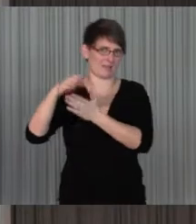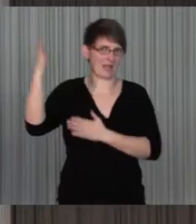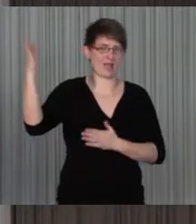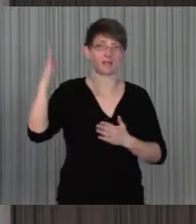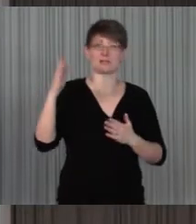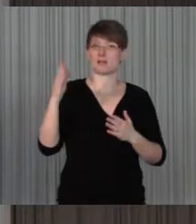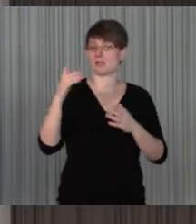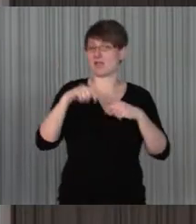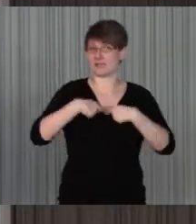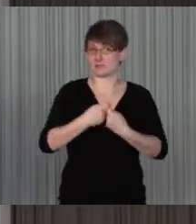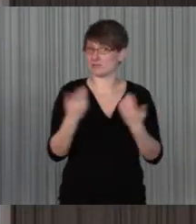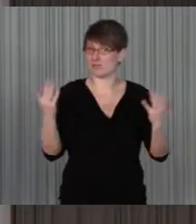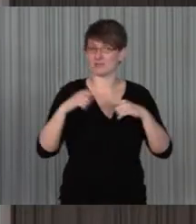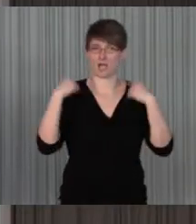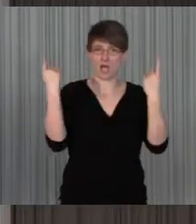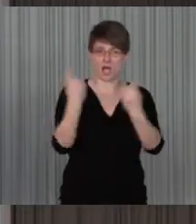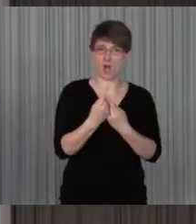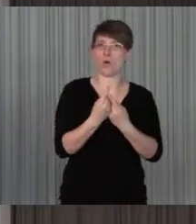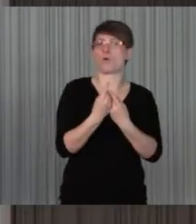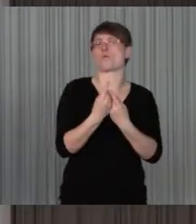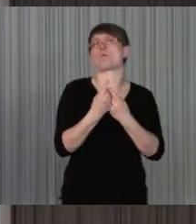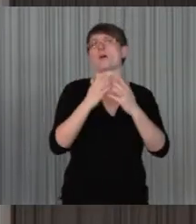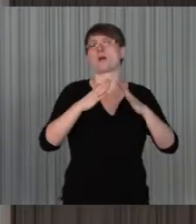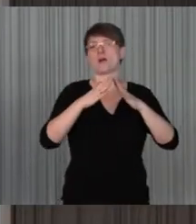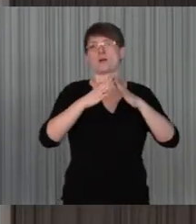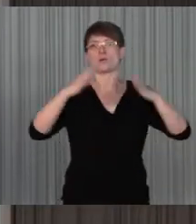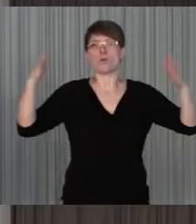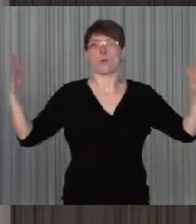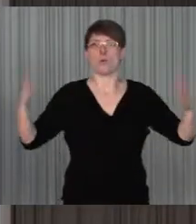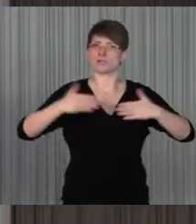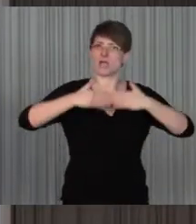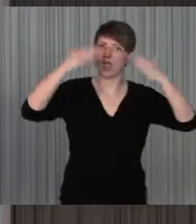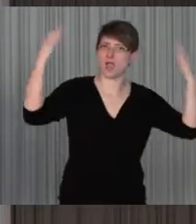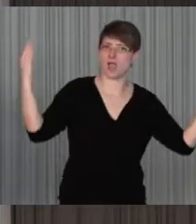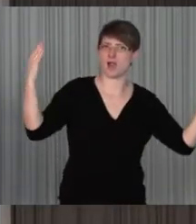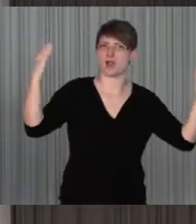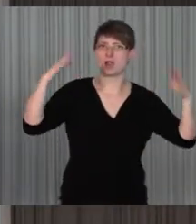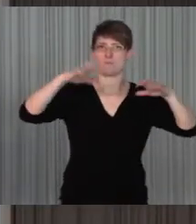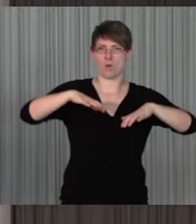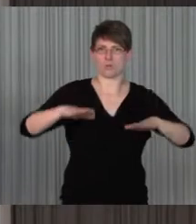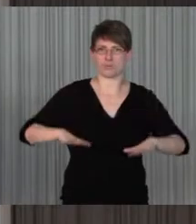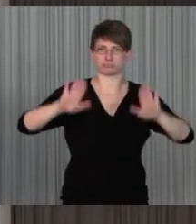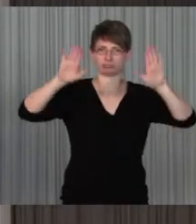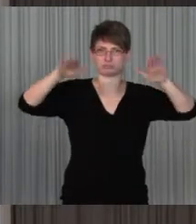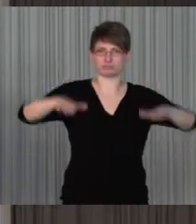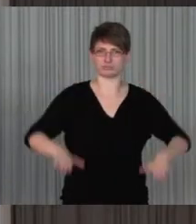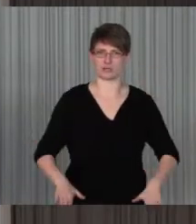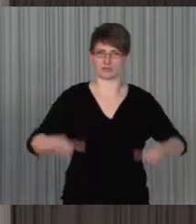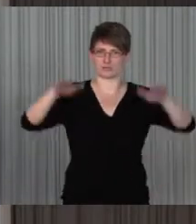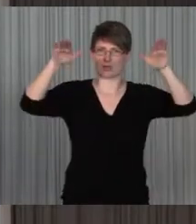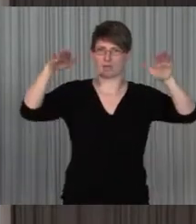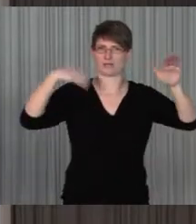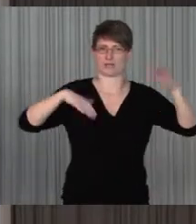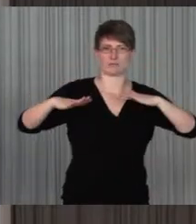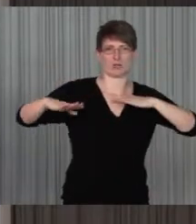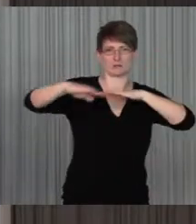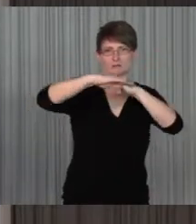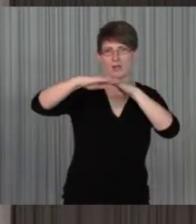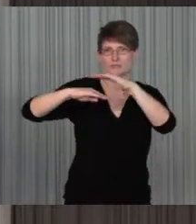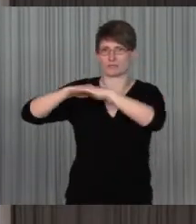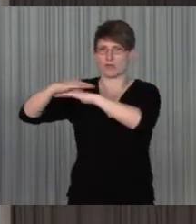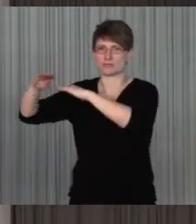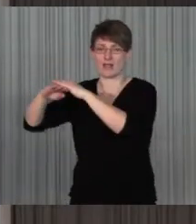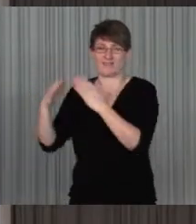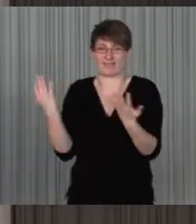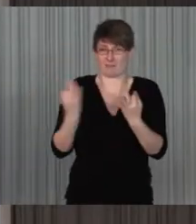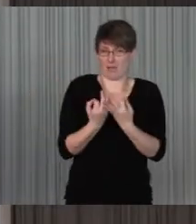helle, freundliche Räume, sehr flexible, höhenverstellbare Möbel, die man immer zu anderen Settings zusammenbauen kann, je nachdem,